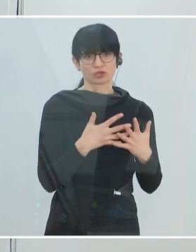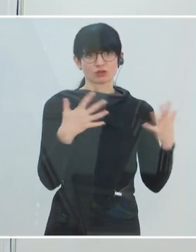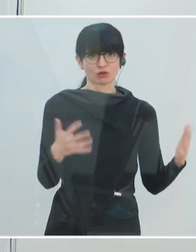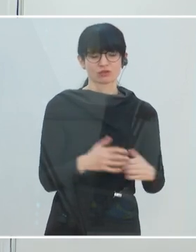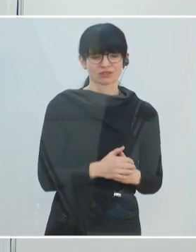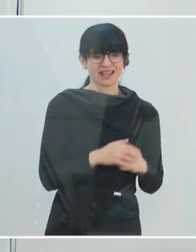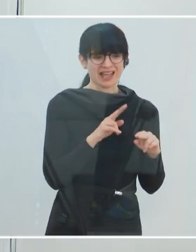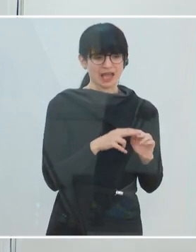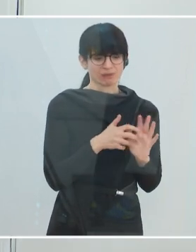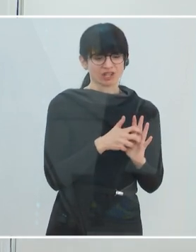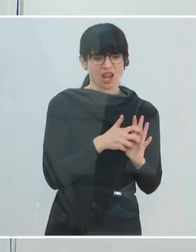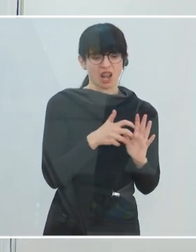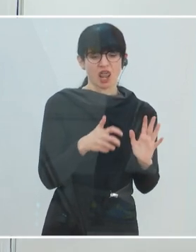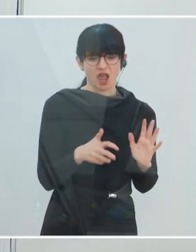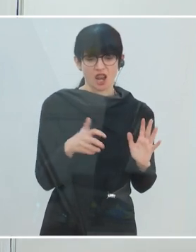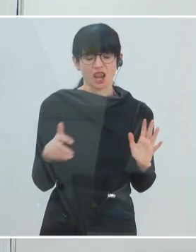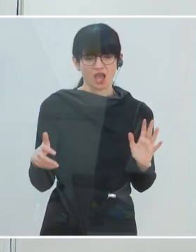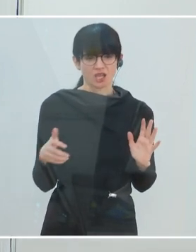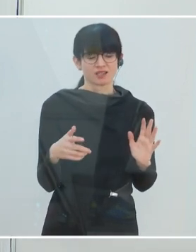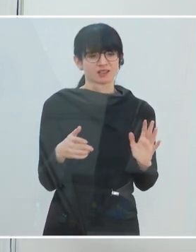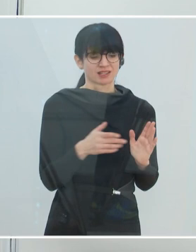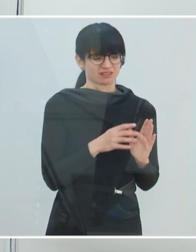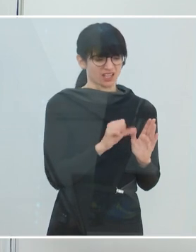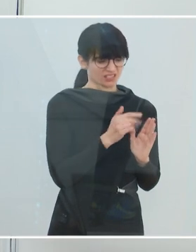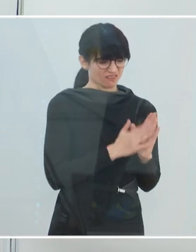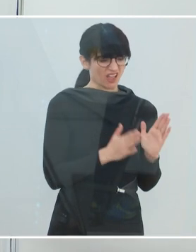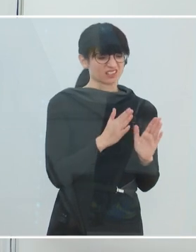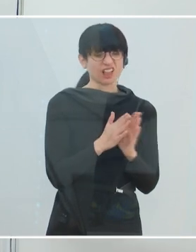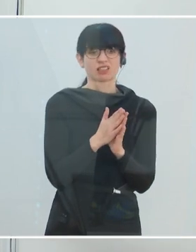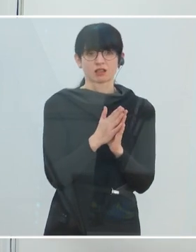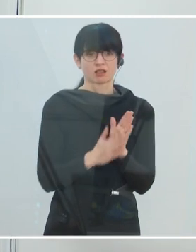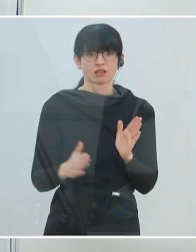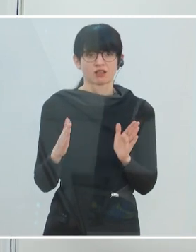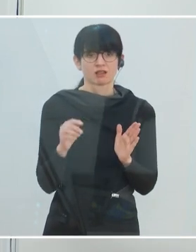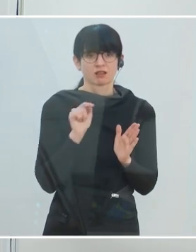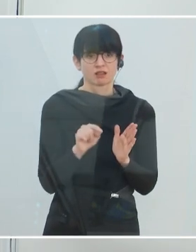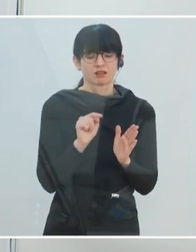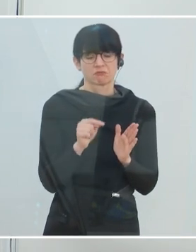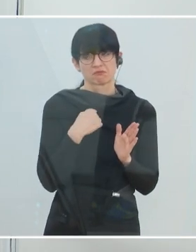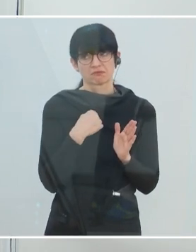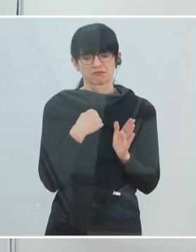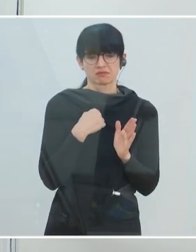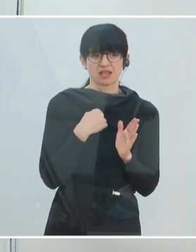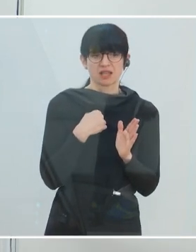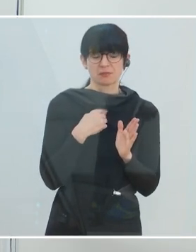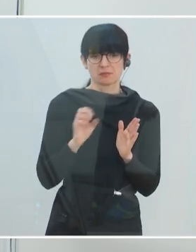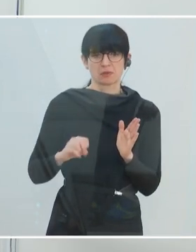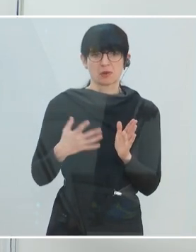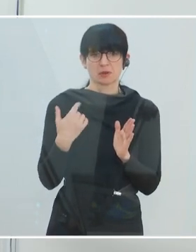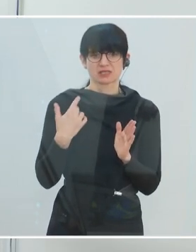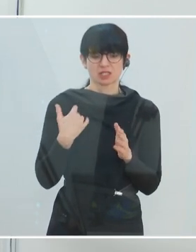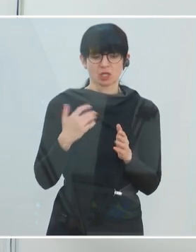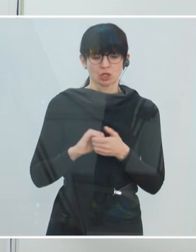Wenn Katastrophen aber länger dauern, dann kommen wir sehr häufig in eine sogenannte Desillusionierungsphase. Das ist eine Phase, wo auf einmal dieser